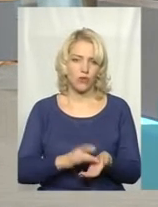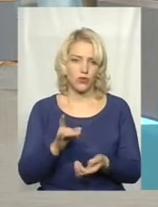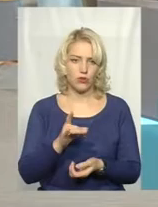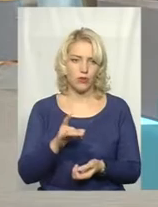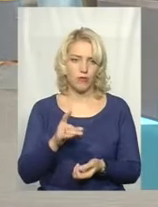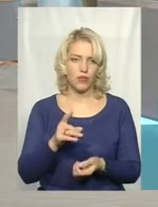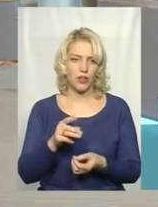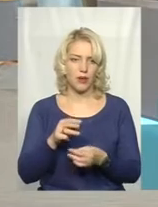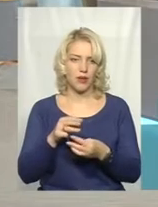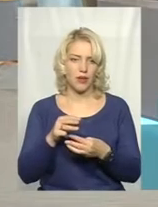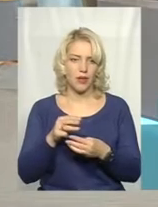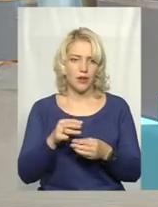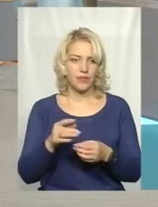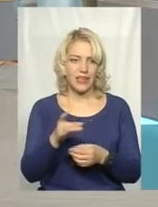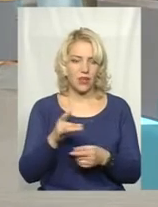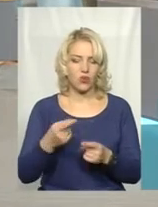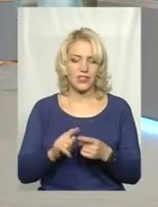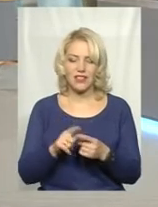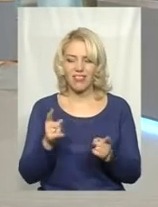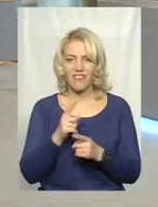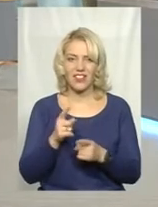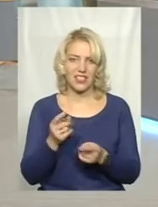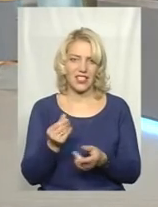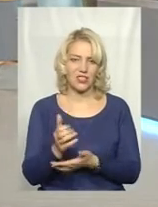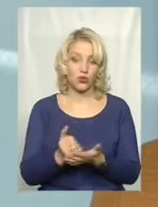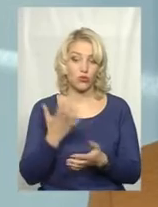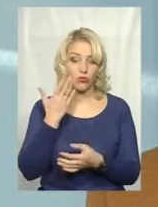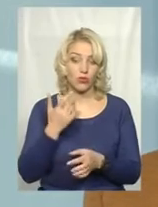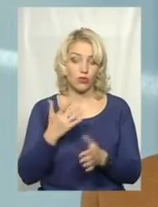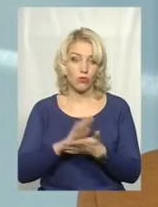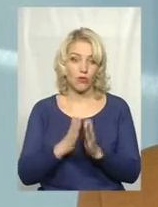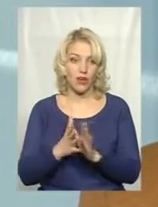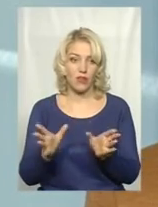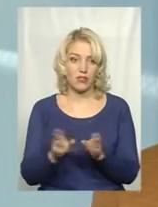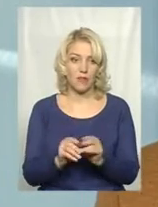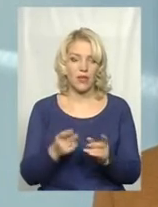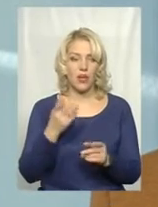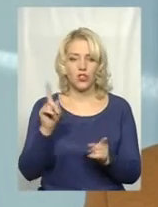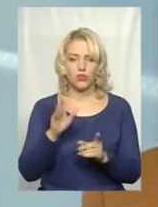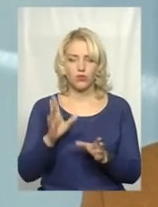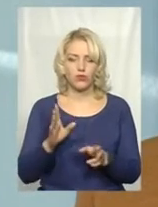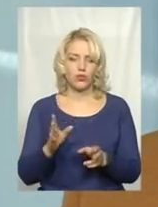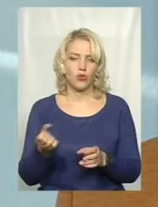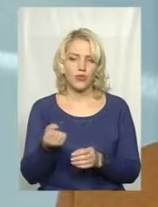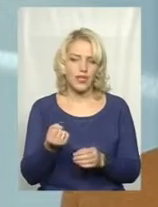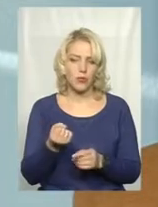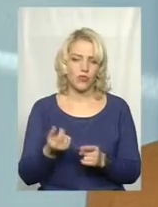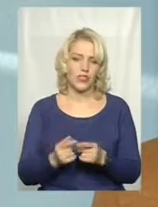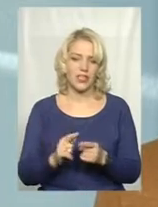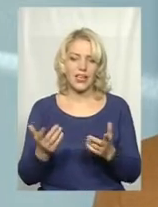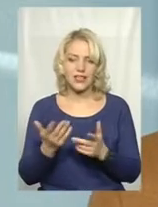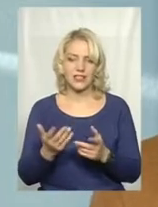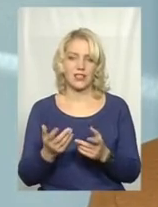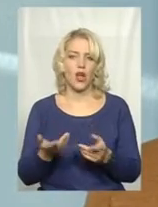Досить часто це невеликий ресурс, коли громади домовляються, що спільно отримують, наприклад, якісь штатні одиниці для виконання певних завдань.